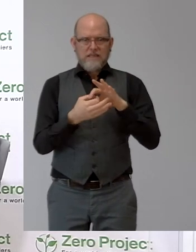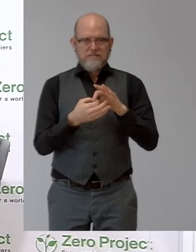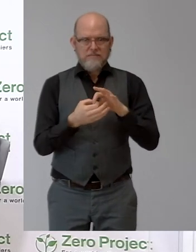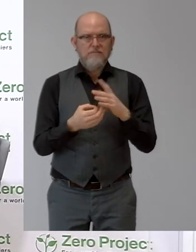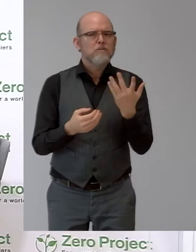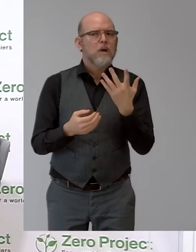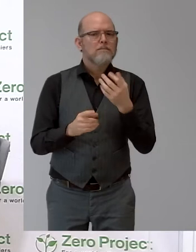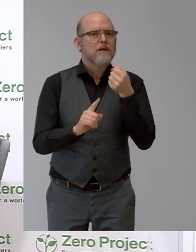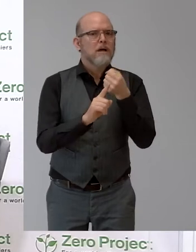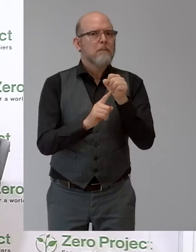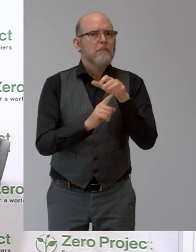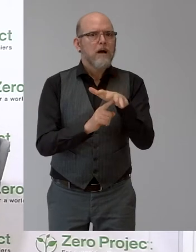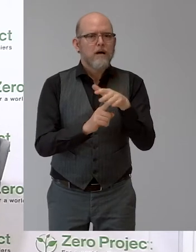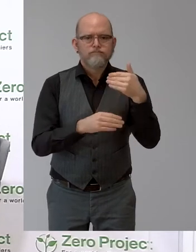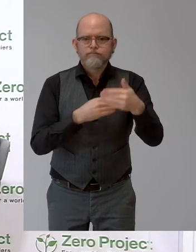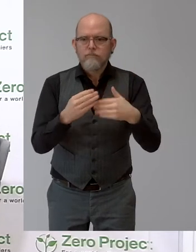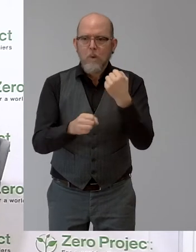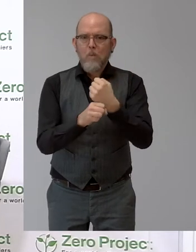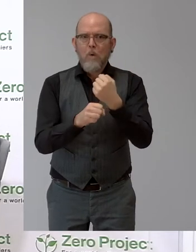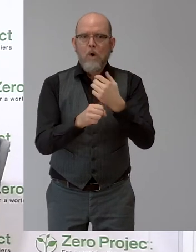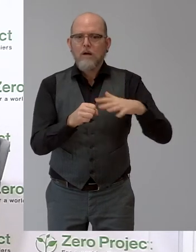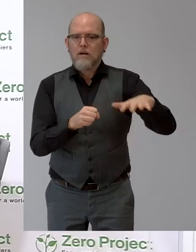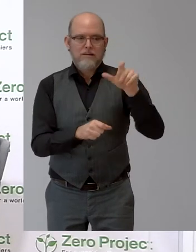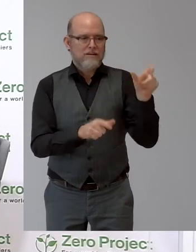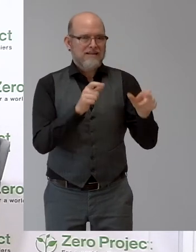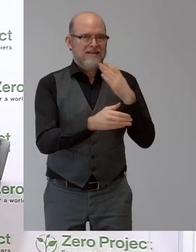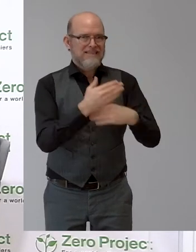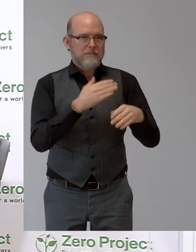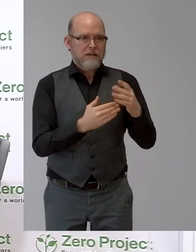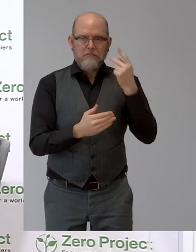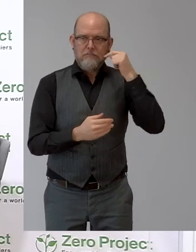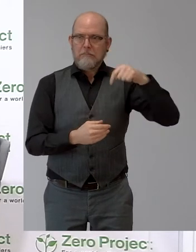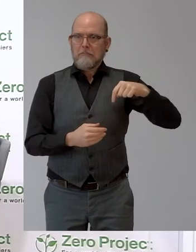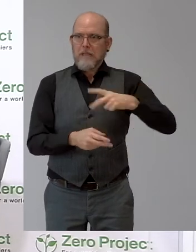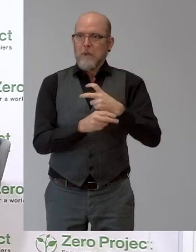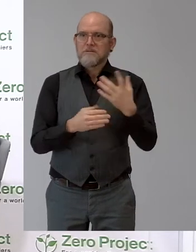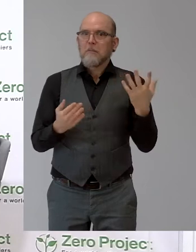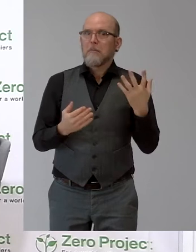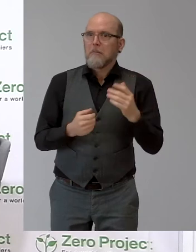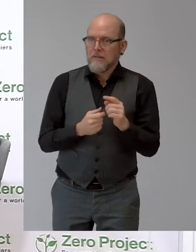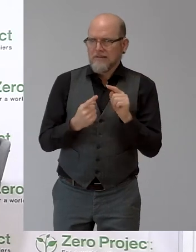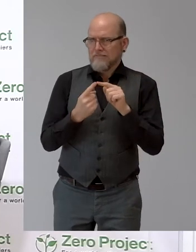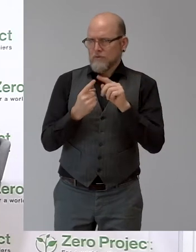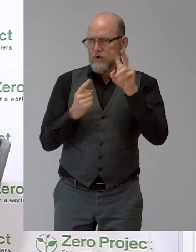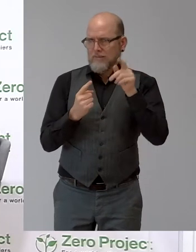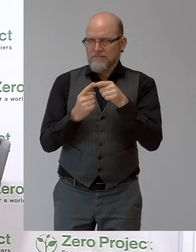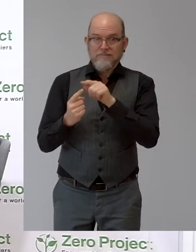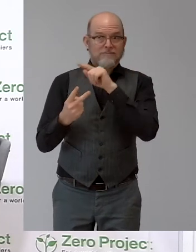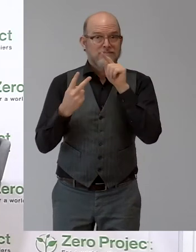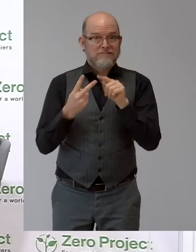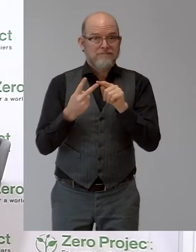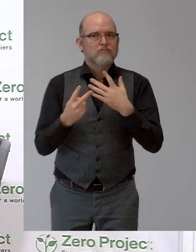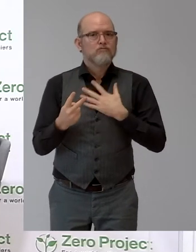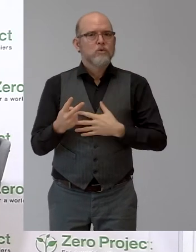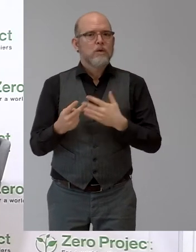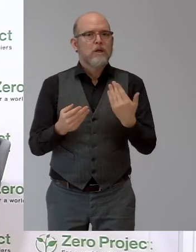Menschen mit Behinderungen hier ganz konkret in Österreich. Andererseits wollen wir ein neues Service vorstellen, das Betriebsservice und